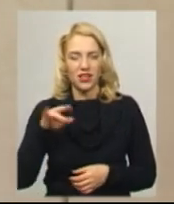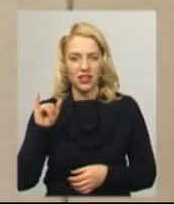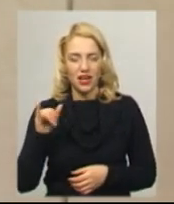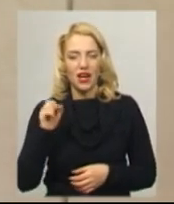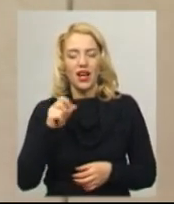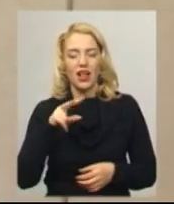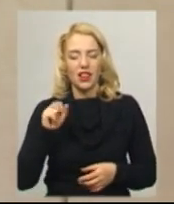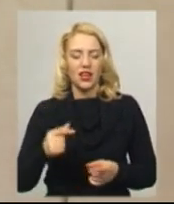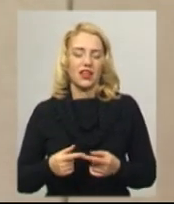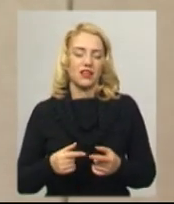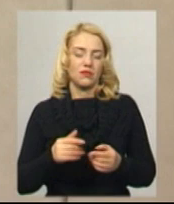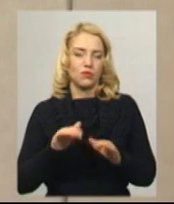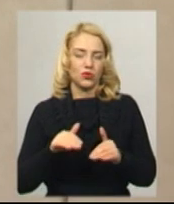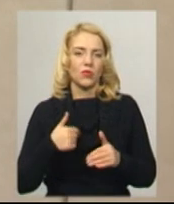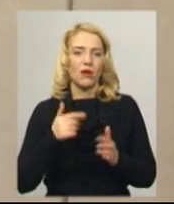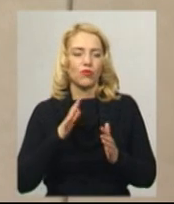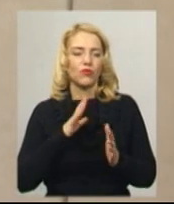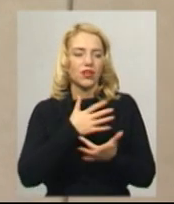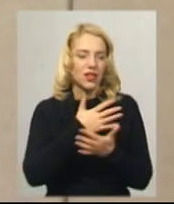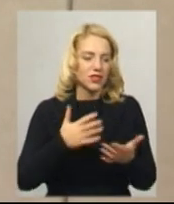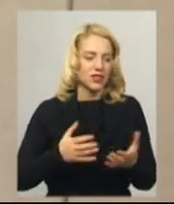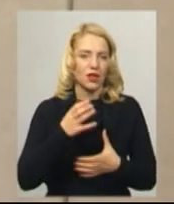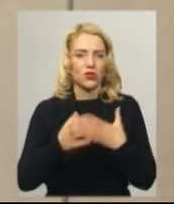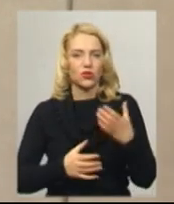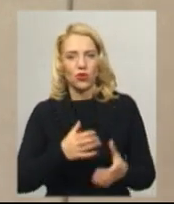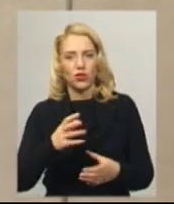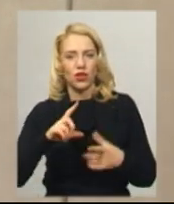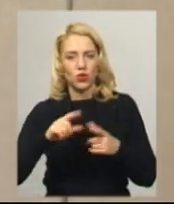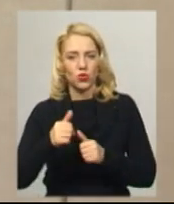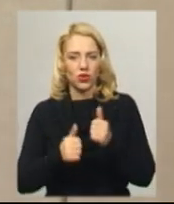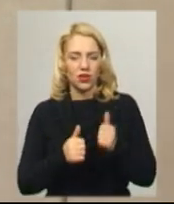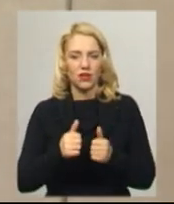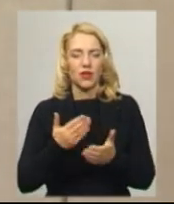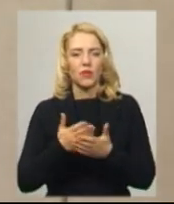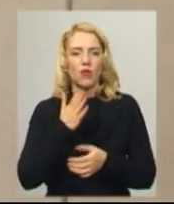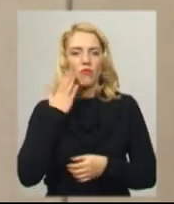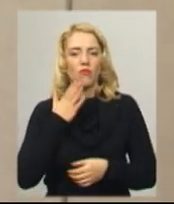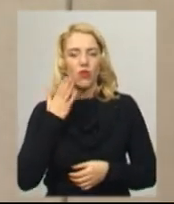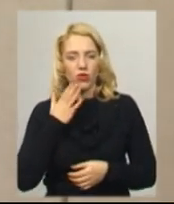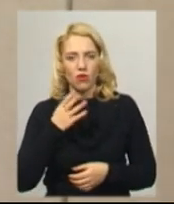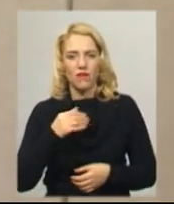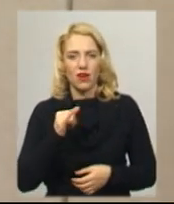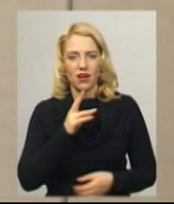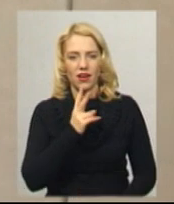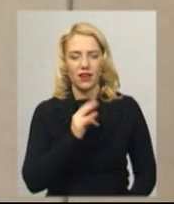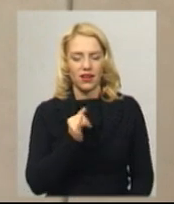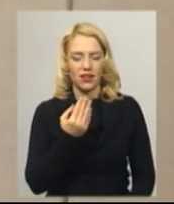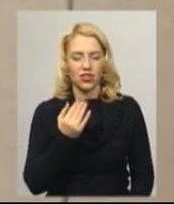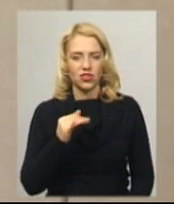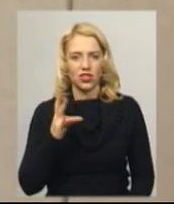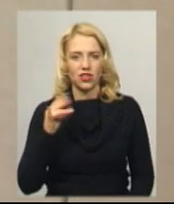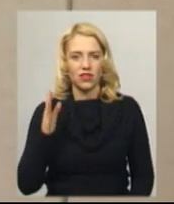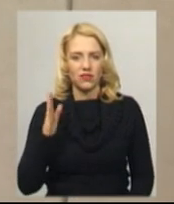але згодом я був на різних міжнародних турнірах за кордоном. Наприклад, в Молдові, в місті Кишиньов, там був